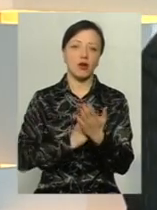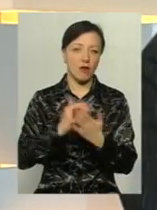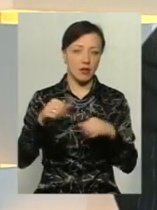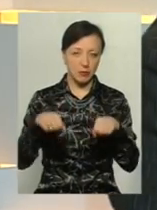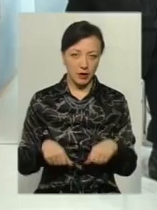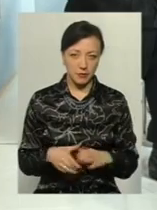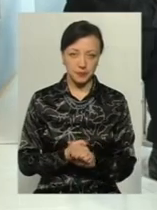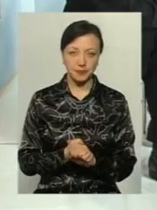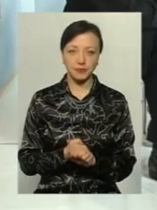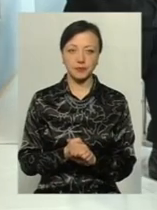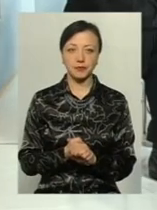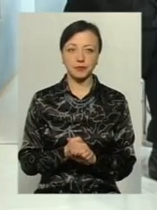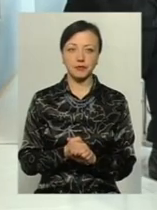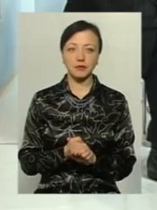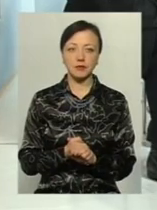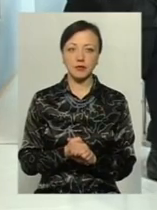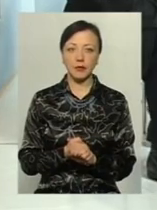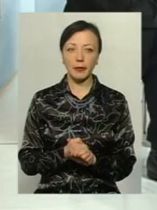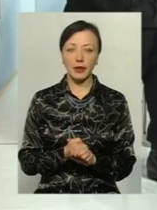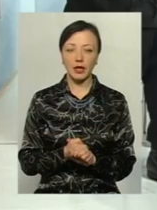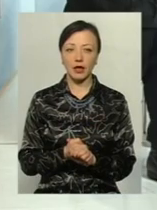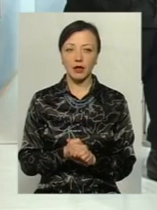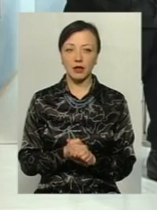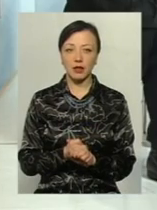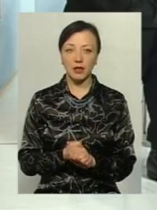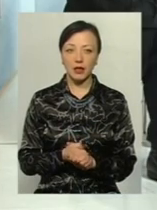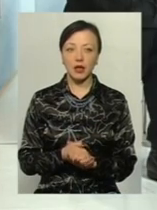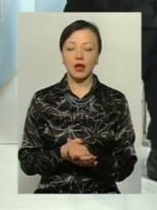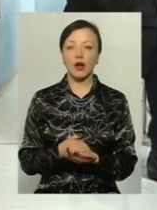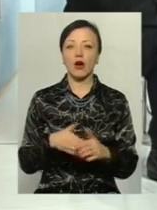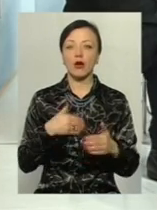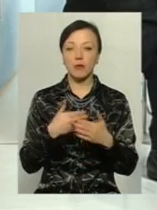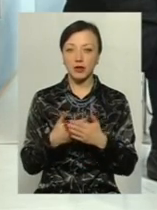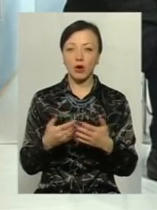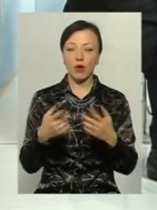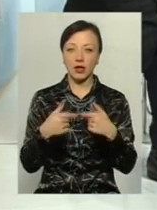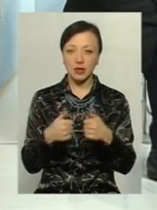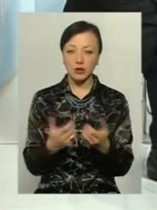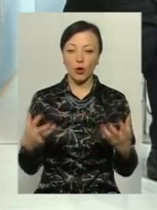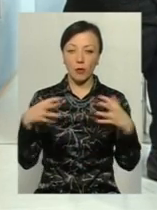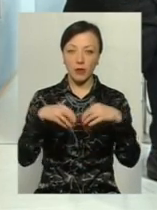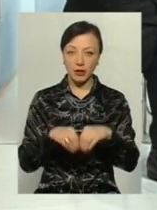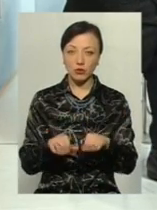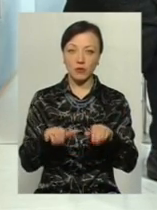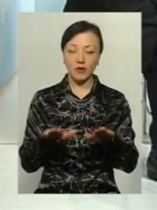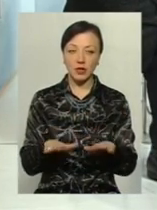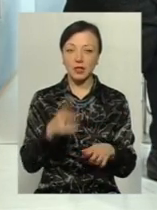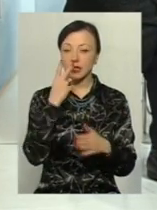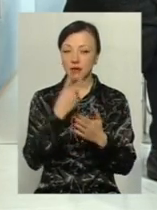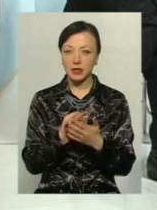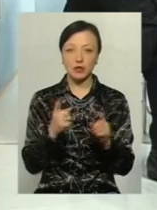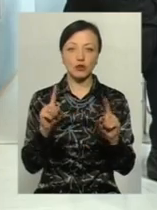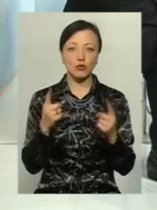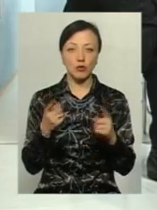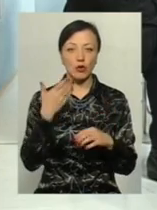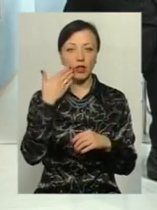і організації, власне, об'єднуються, аби вирішити певні проблеми. Ну, такі собі. Дивіться, чого